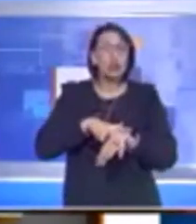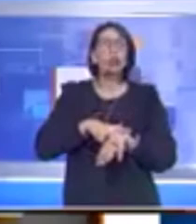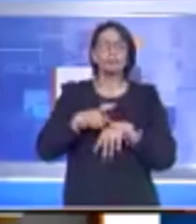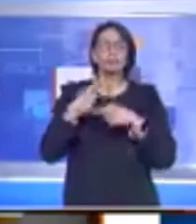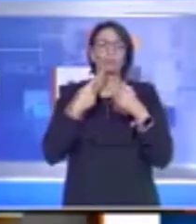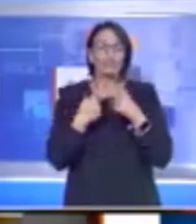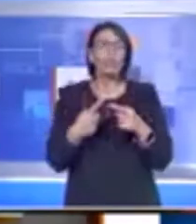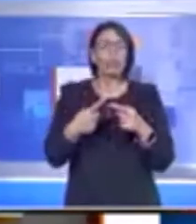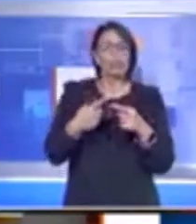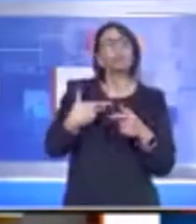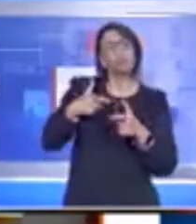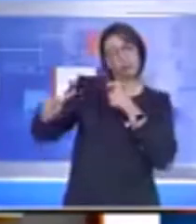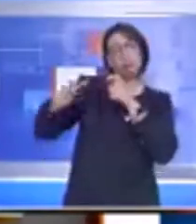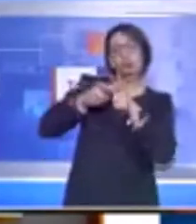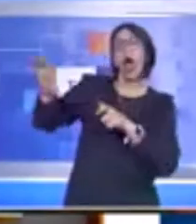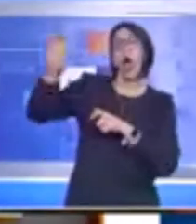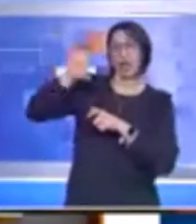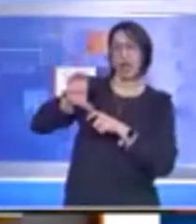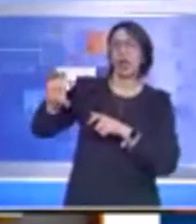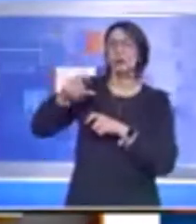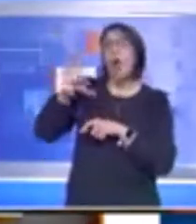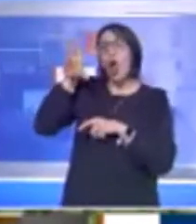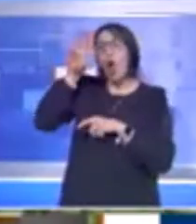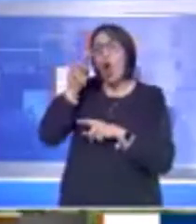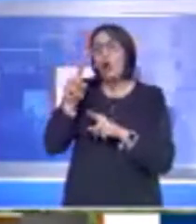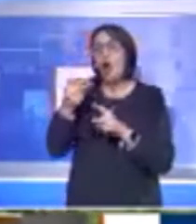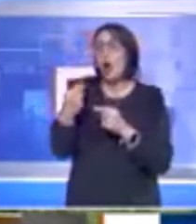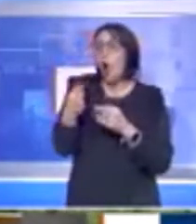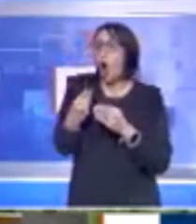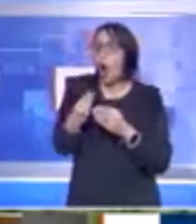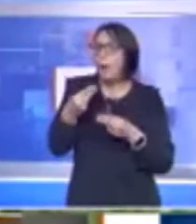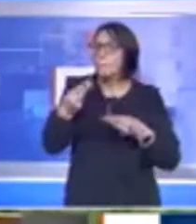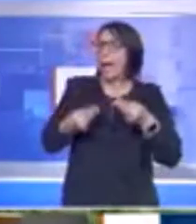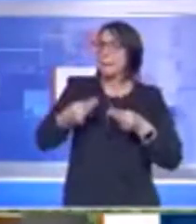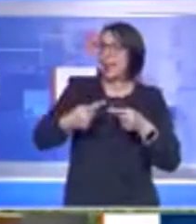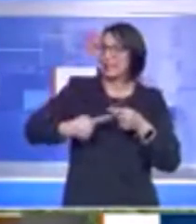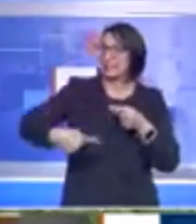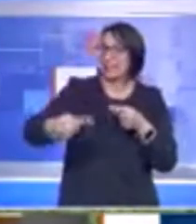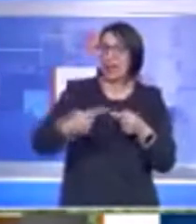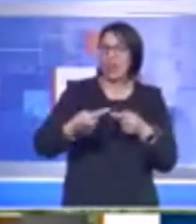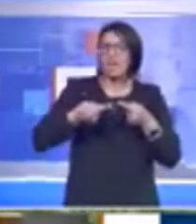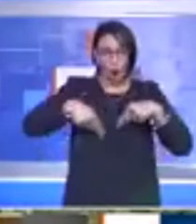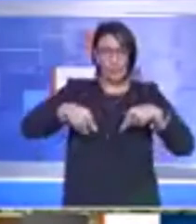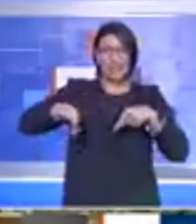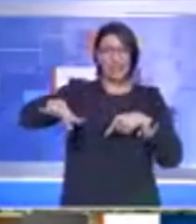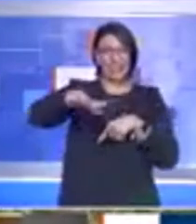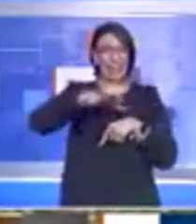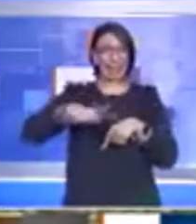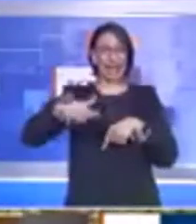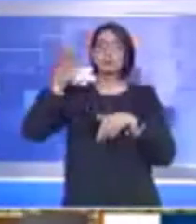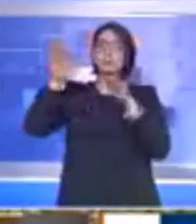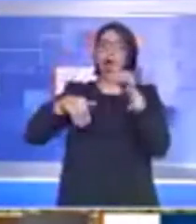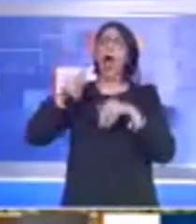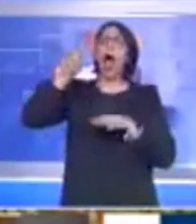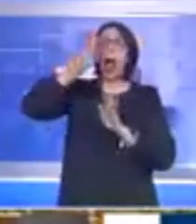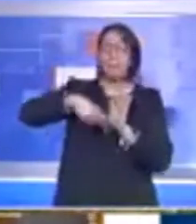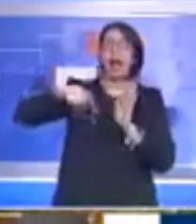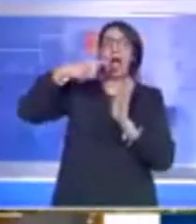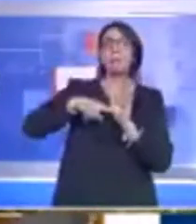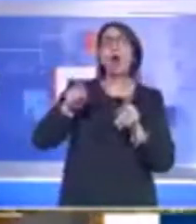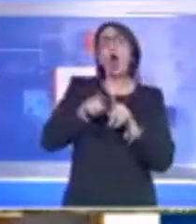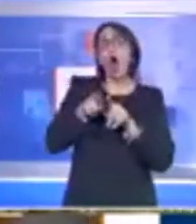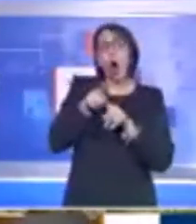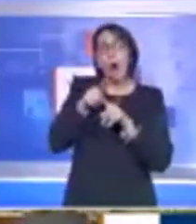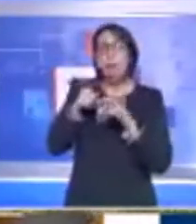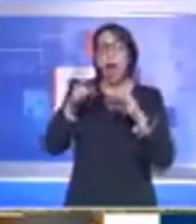impegnato a relazionarsi con la regione per conoscere lo stato dell'iter amministrativo. Il Consiglio Territoriale sarà convocato ogni mese e diventerà una sorta